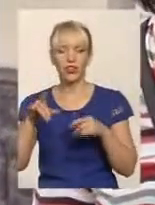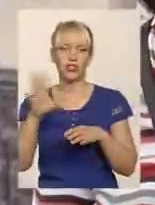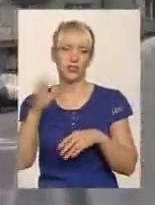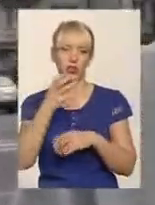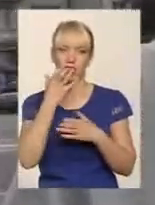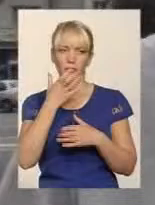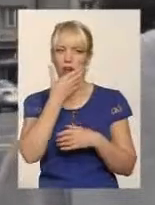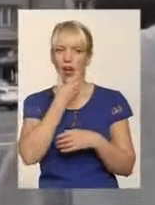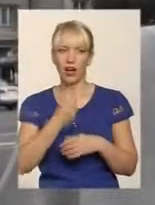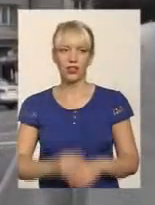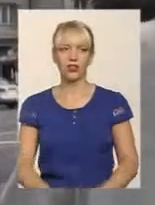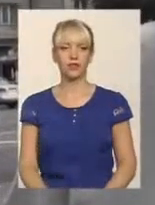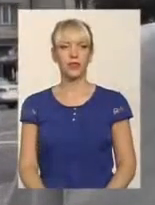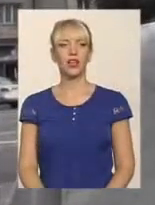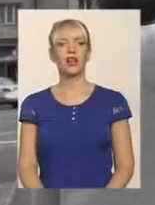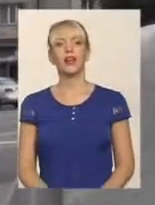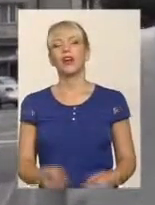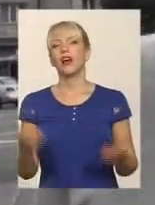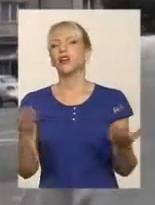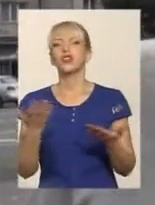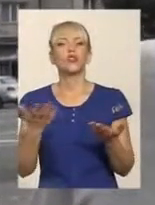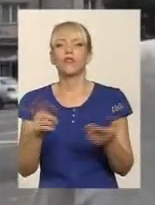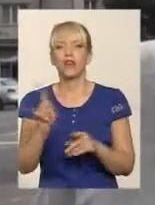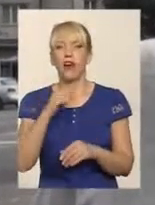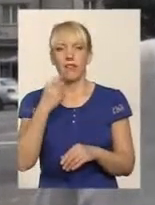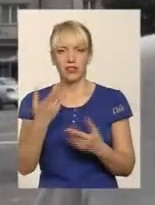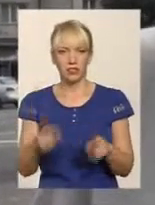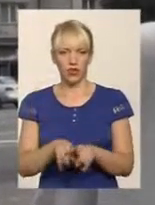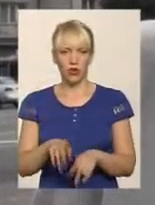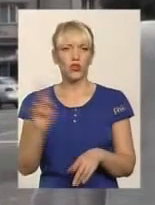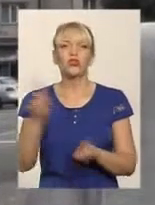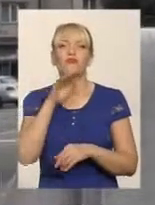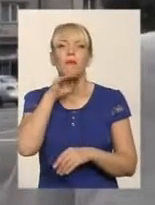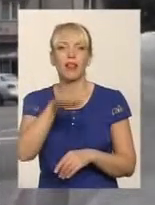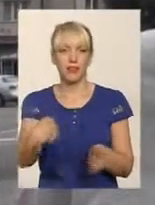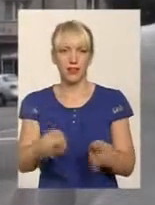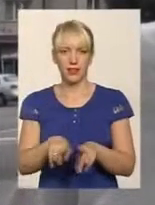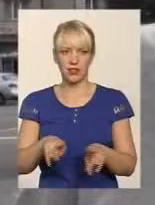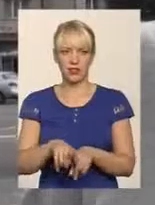дуже гарно. Треба утеплювати. Ну, що ви кажете таке? Балакайте. Ну,